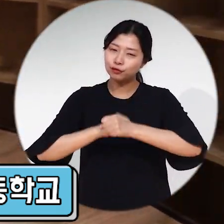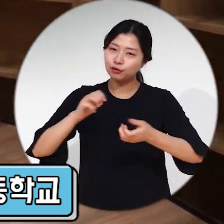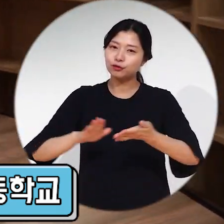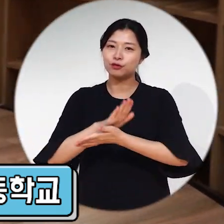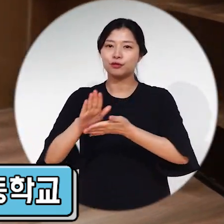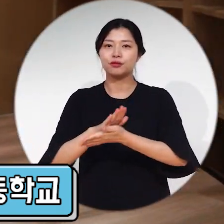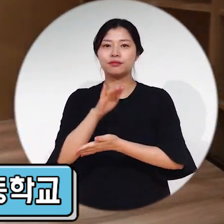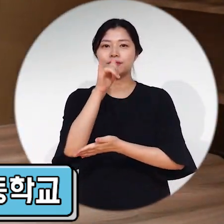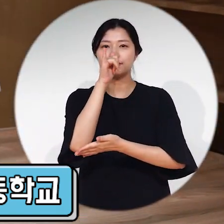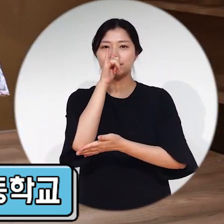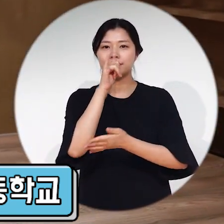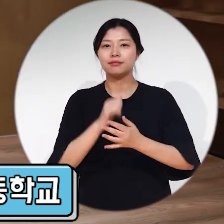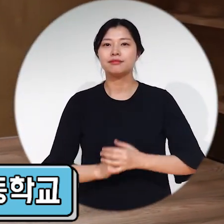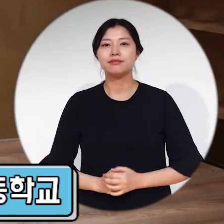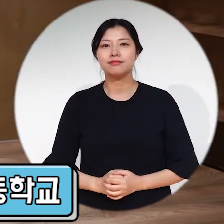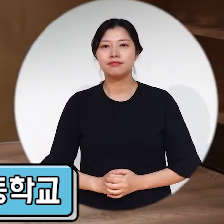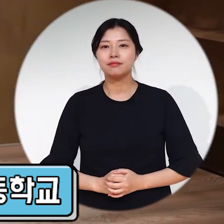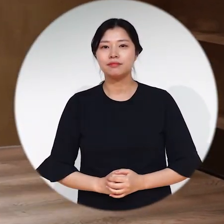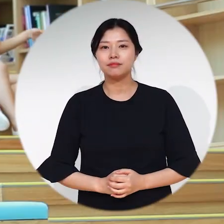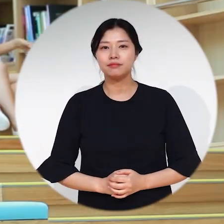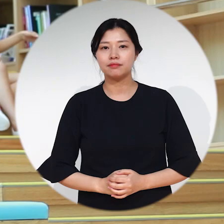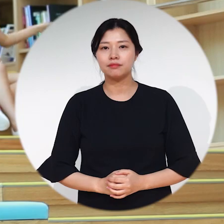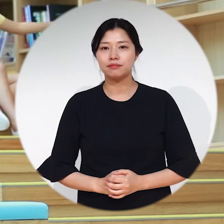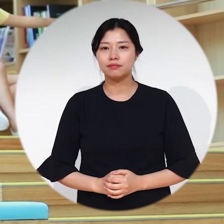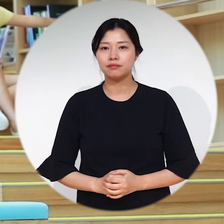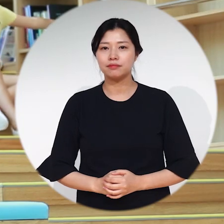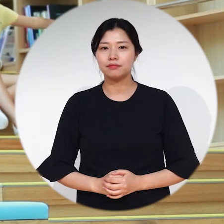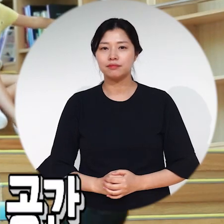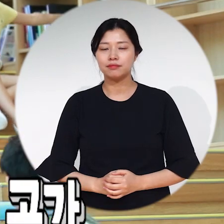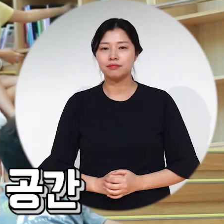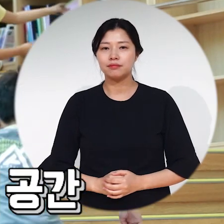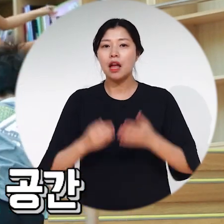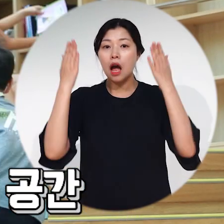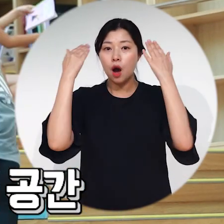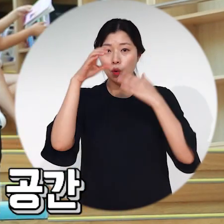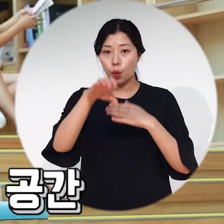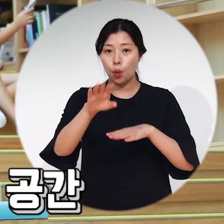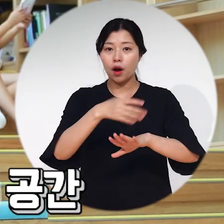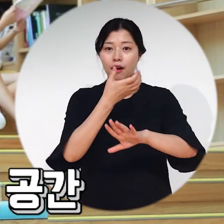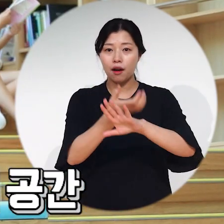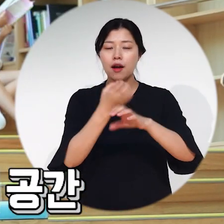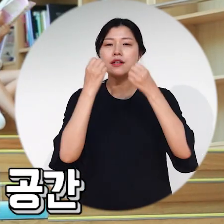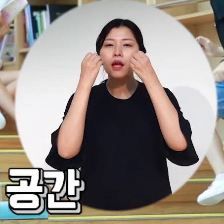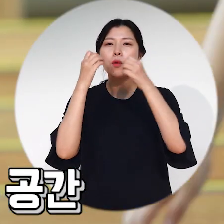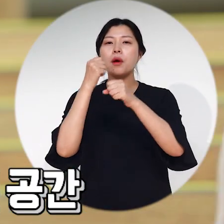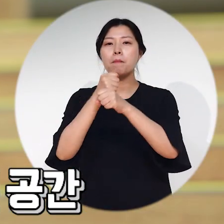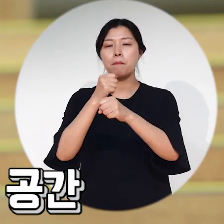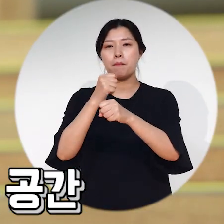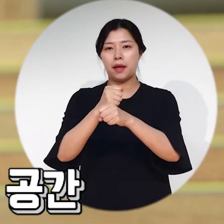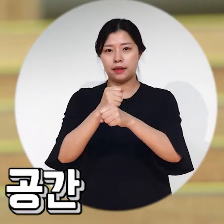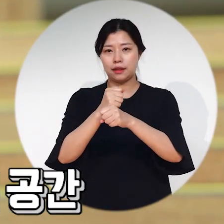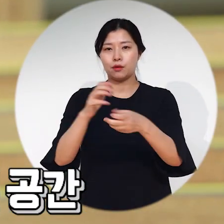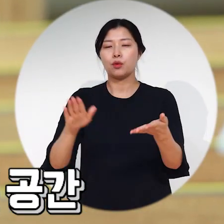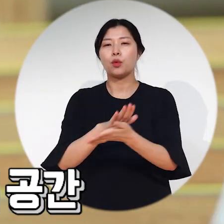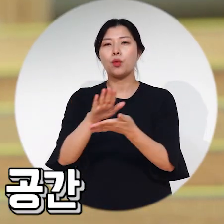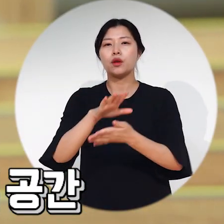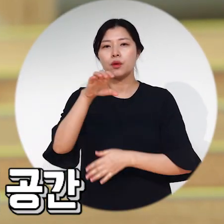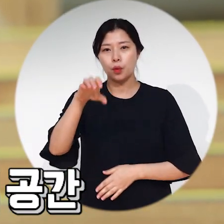자신만의 시간을 보내고 있는데요. 이곳은 학교 공간 혁신을 통해 새롭게 탄생한